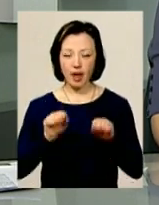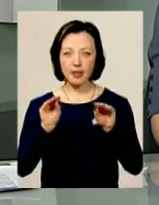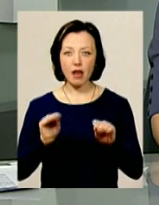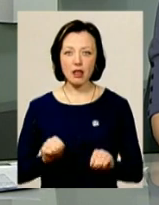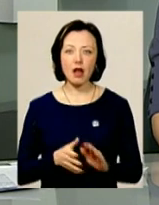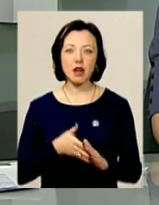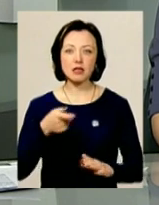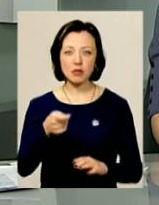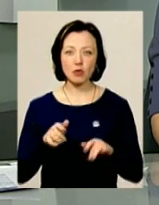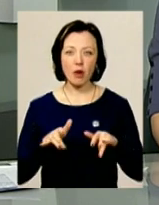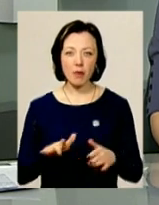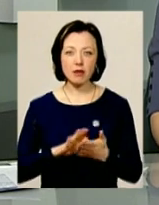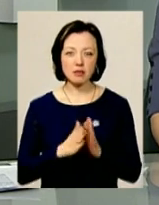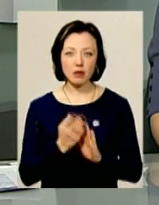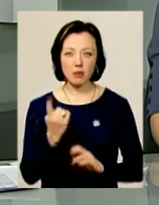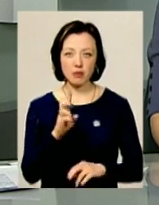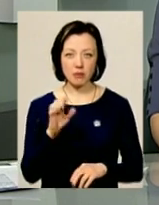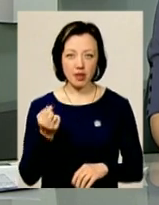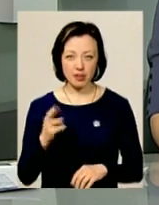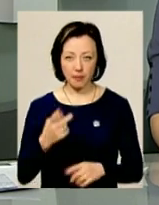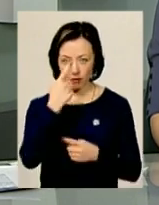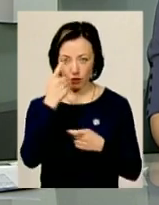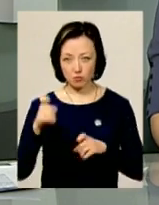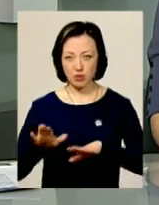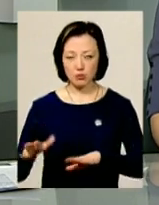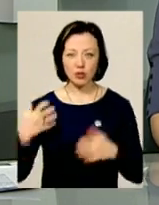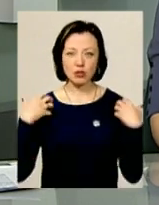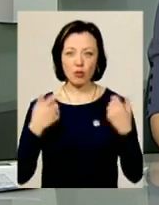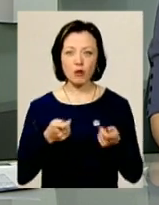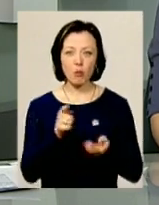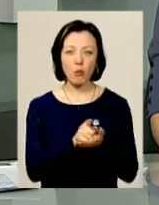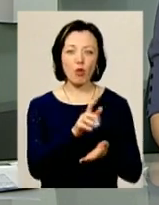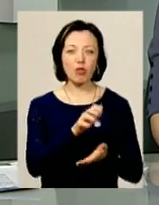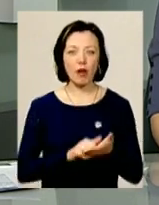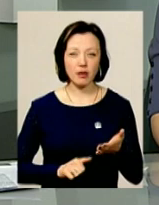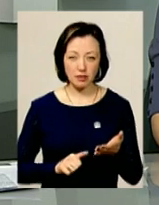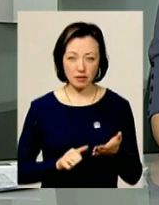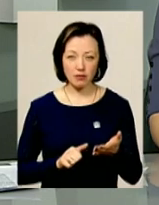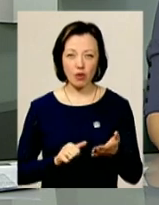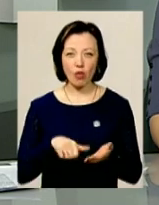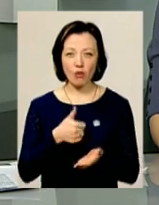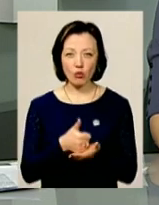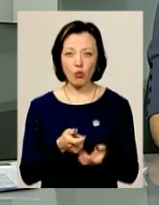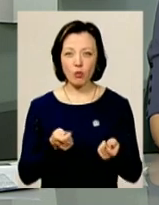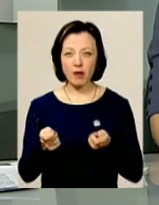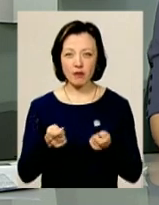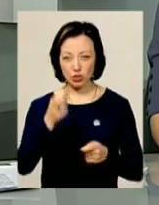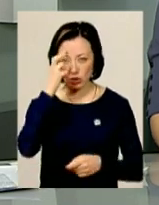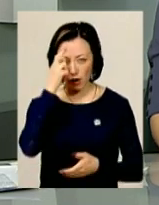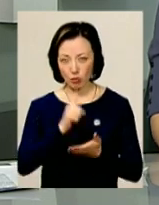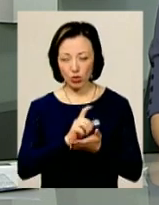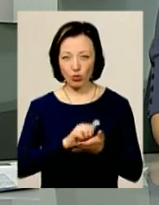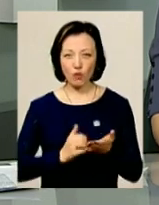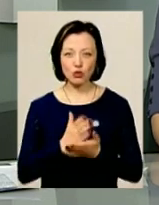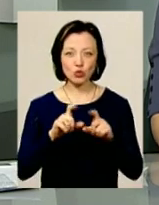кампанії станом на 1 березня. Як повідомив заступник начальника управління податків і зборів фізичних осіб головного управління Державної фіскальної